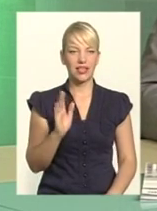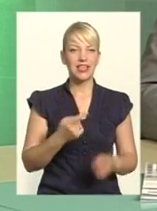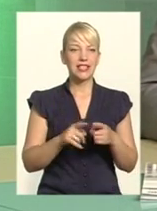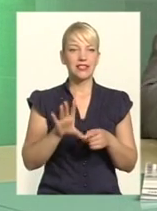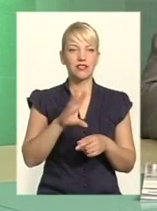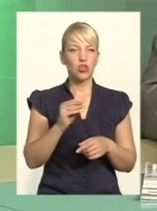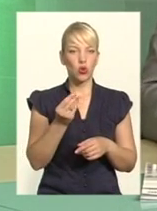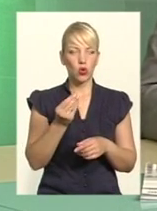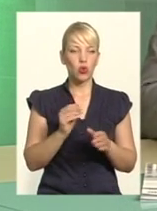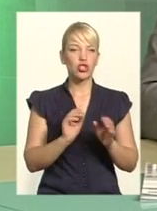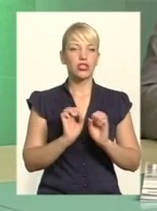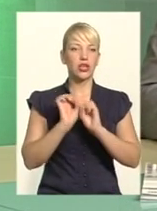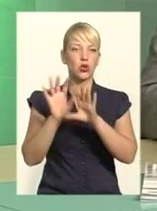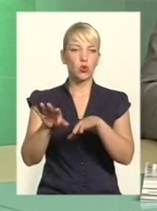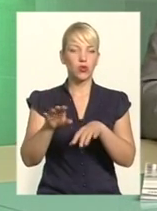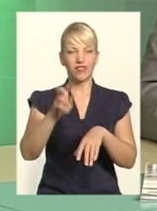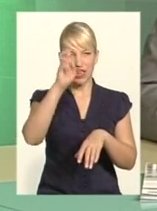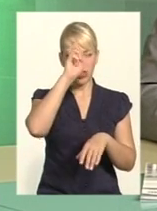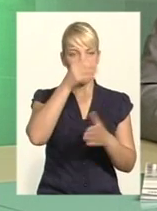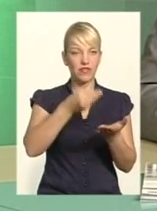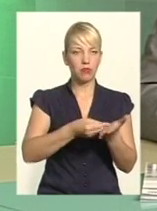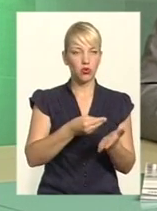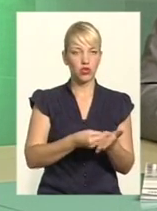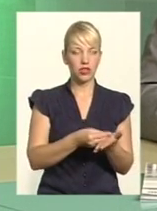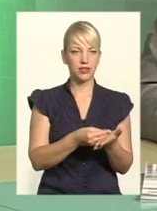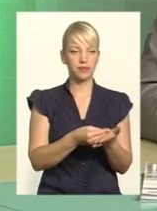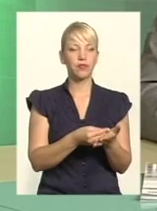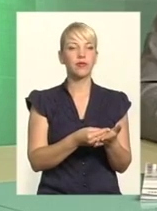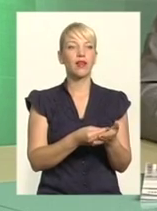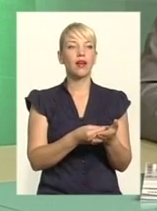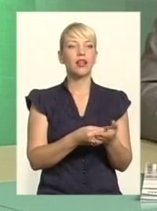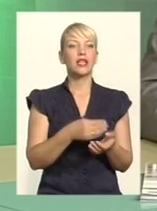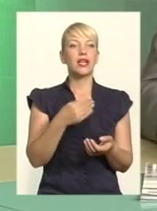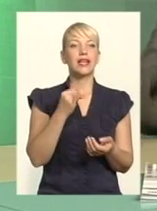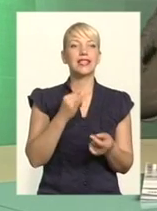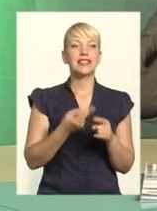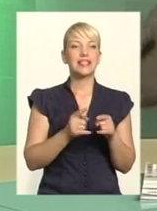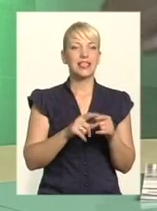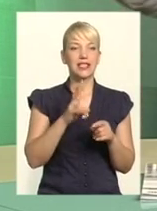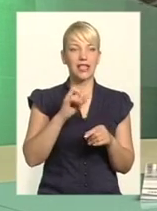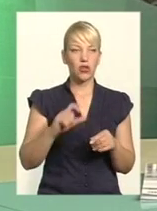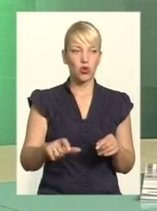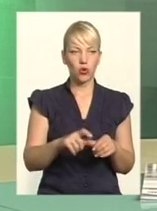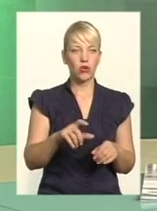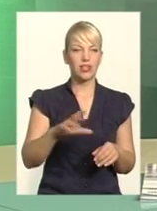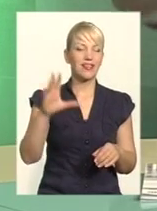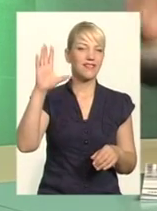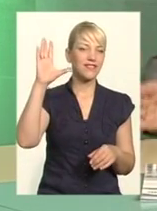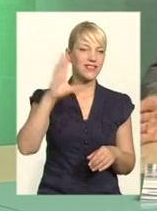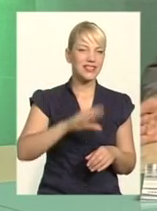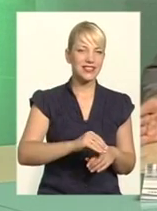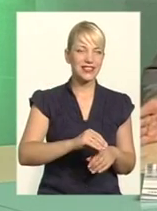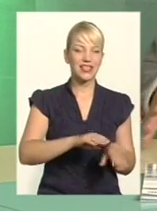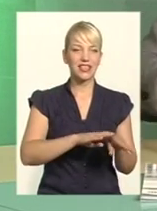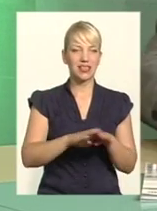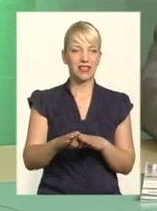минулого році було зібрано в середі, плюс-мінус там з копійками. Із них на дороги, всіх рівень, від «Укравтодору»